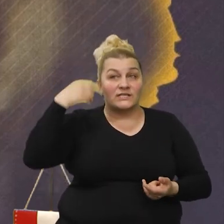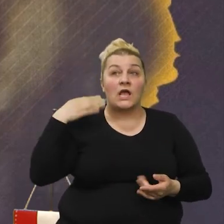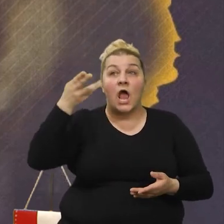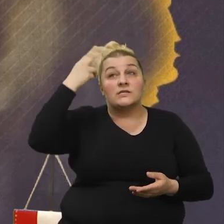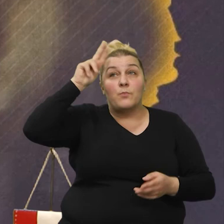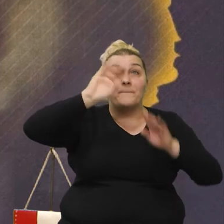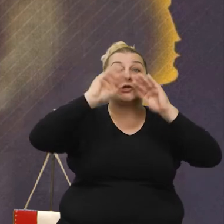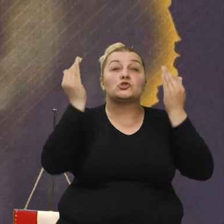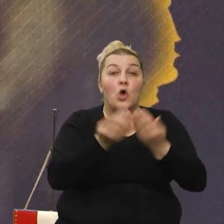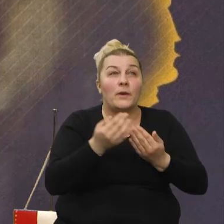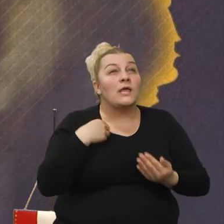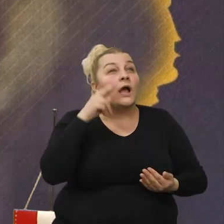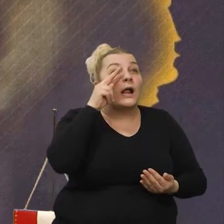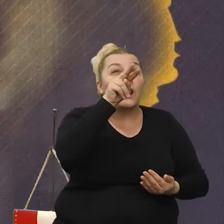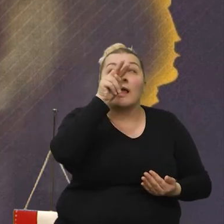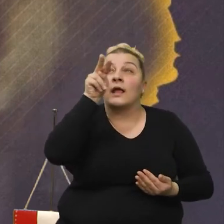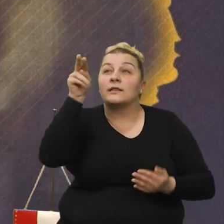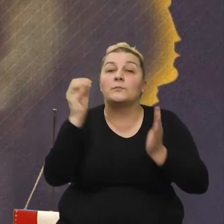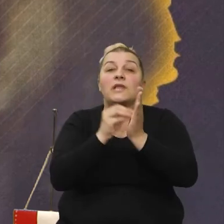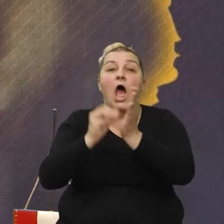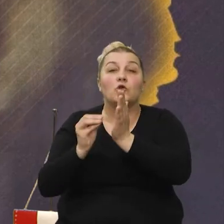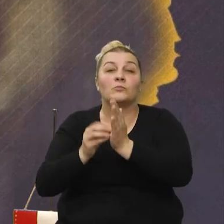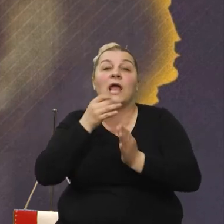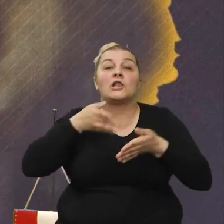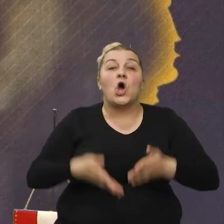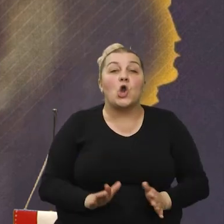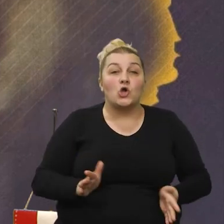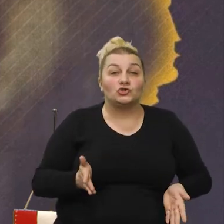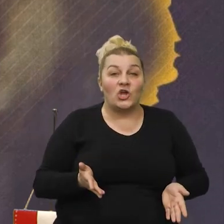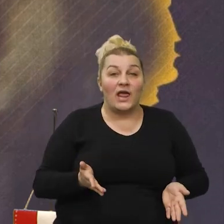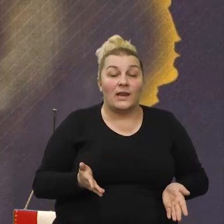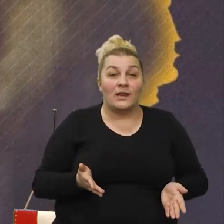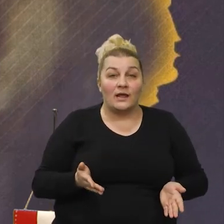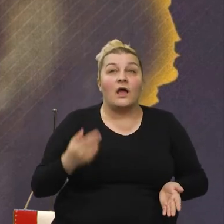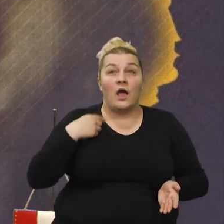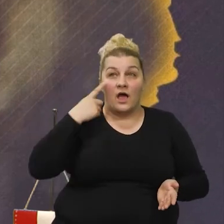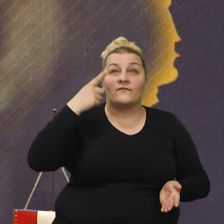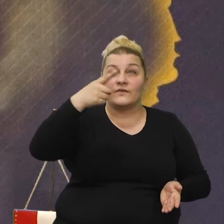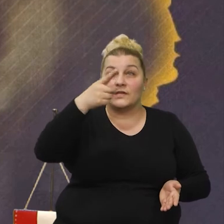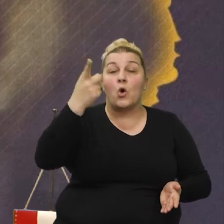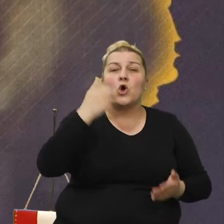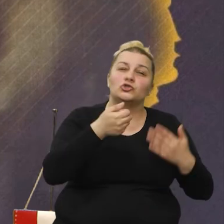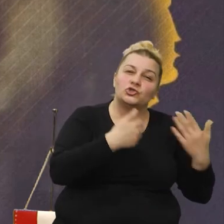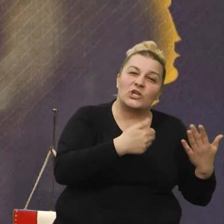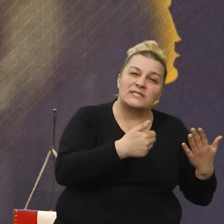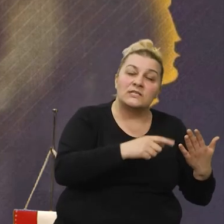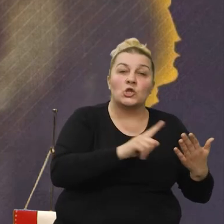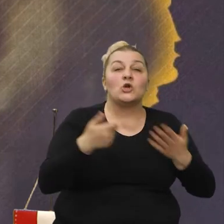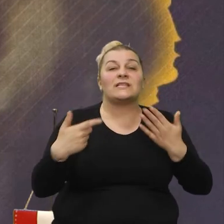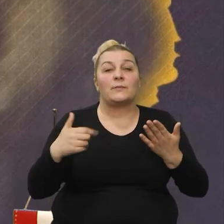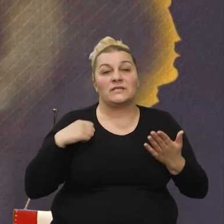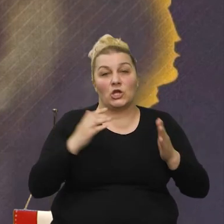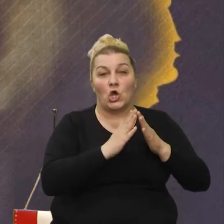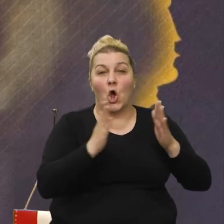sobu, onda gledam datume kad je rođen i vidim da je to od 60. do 70.